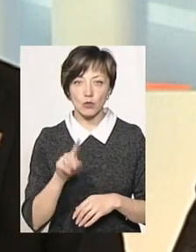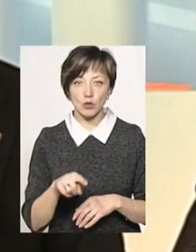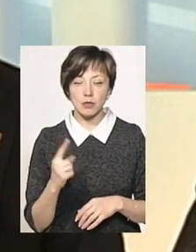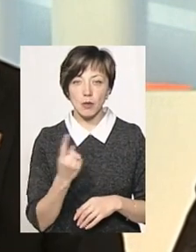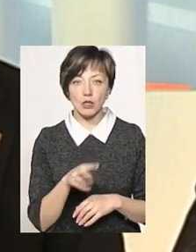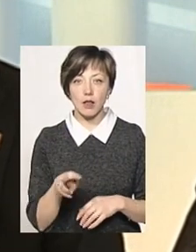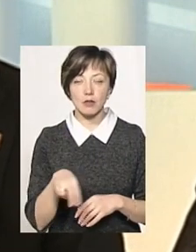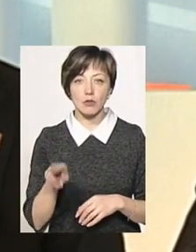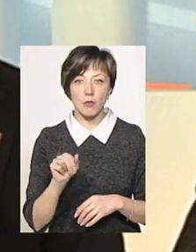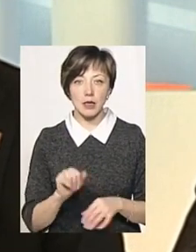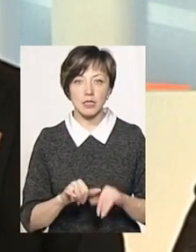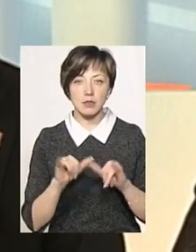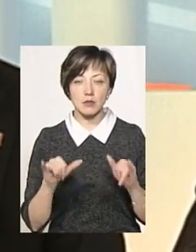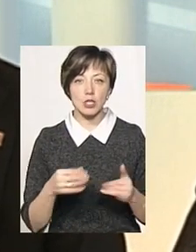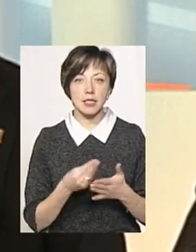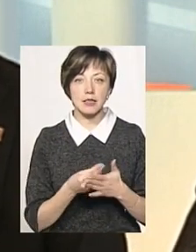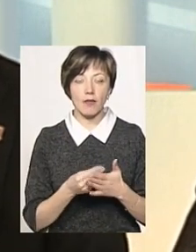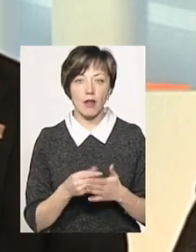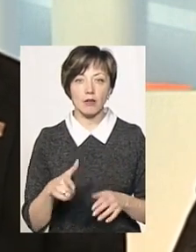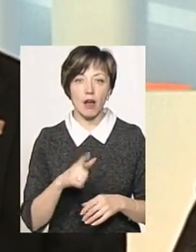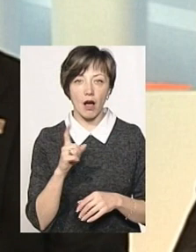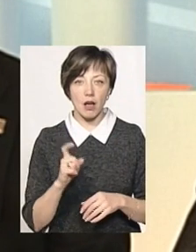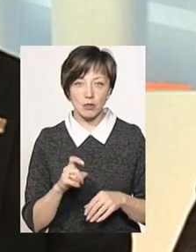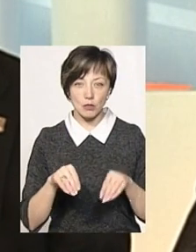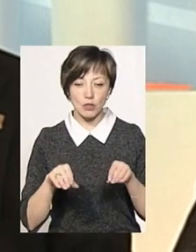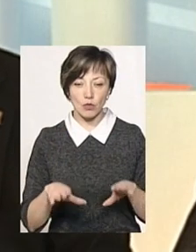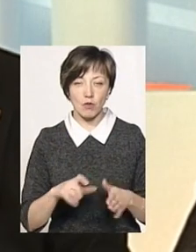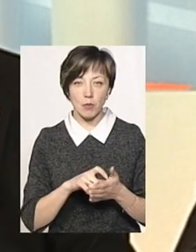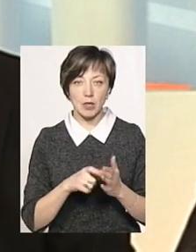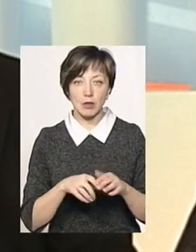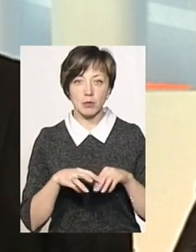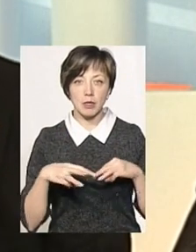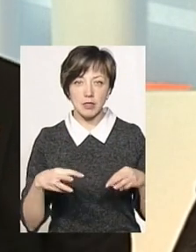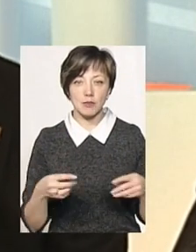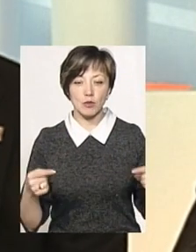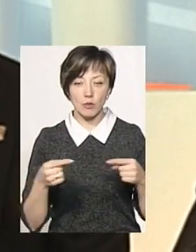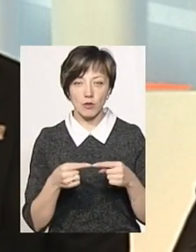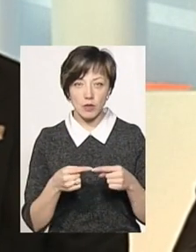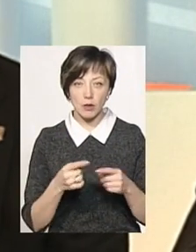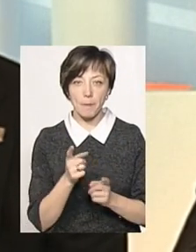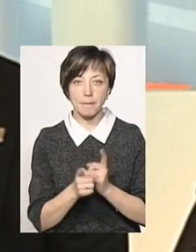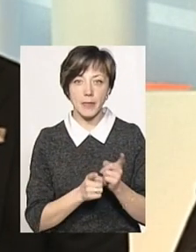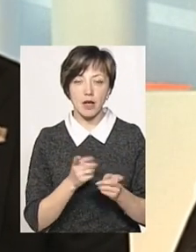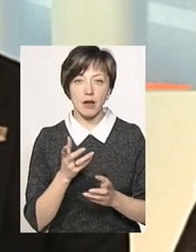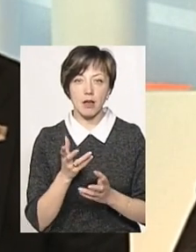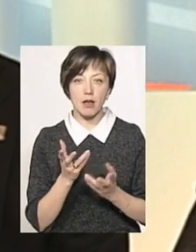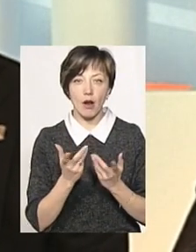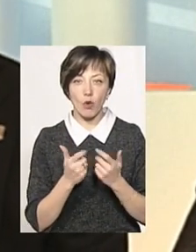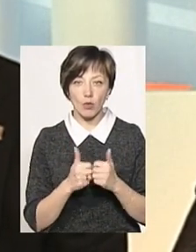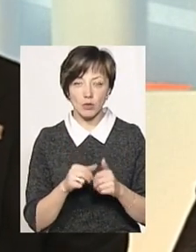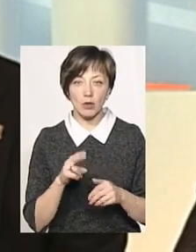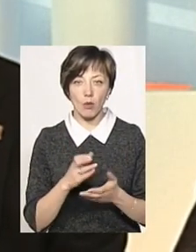з 1 листопада збільшилась ціна на газ, постановує Кабінету міністру, відповідно, пройшли перерахунки на